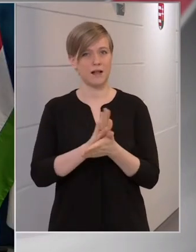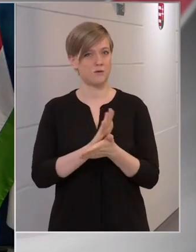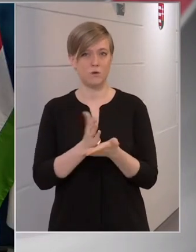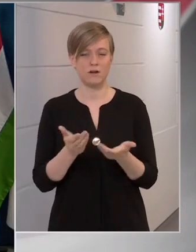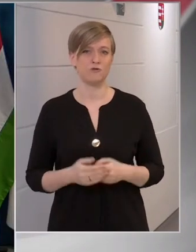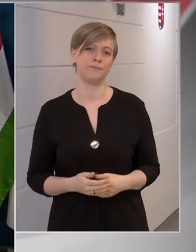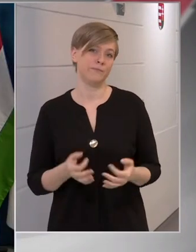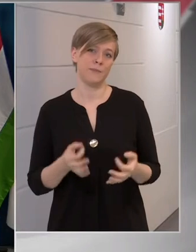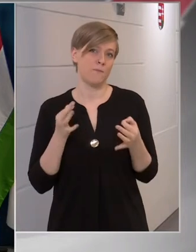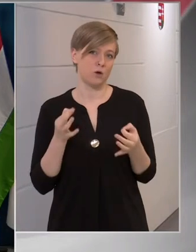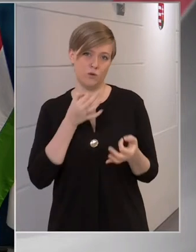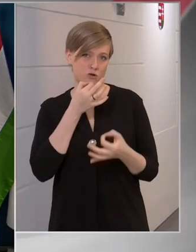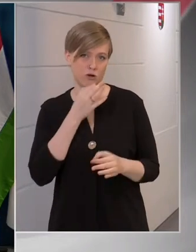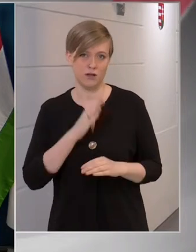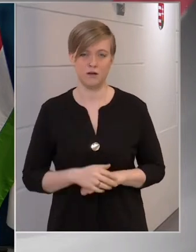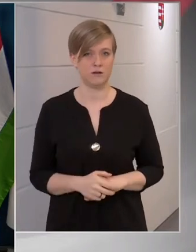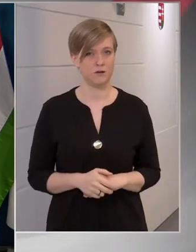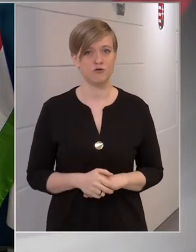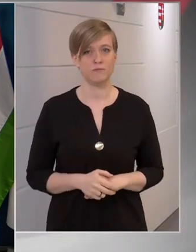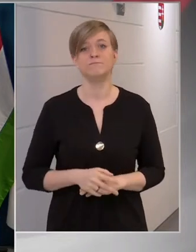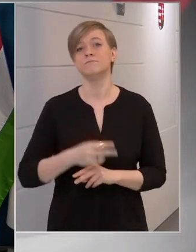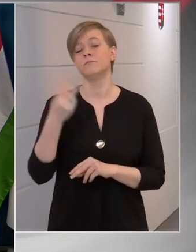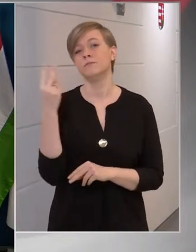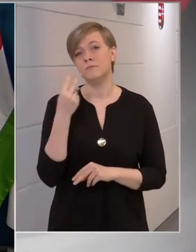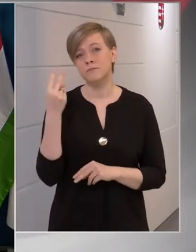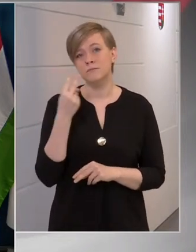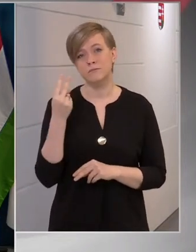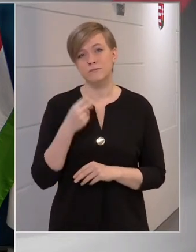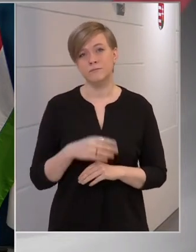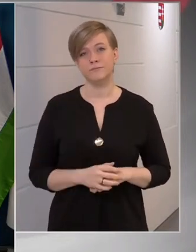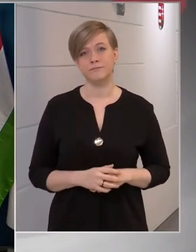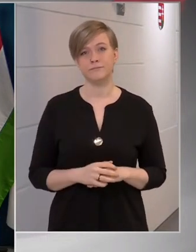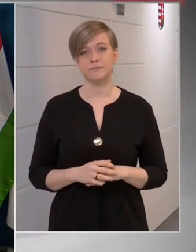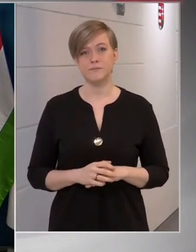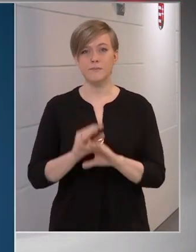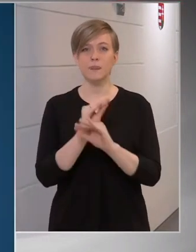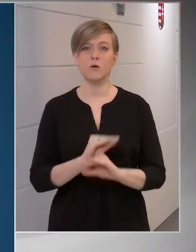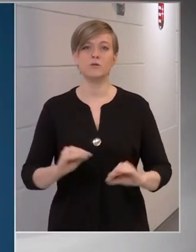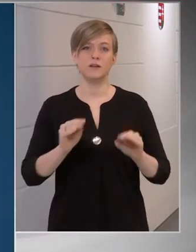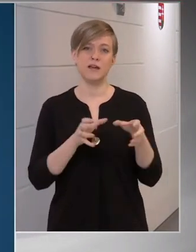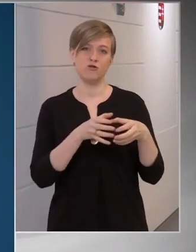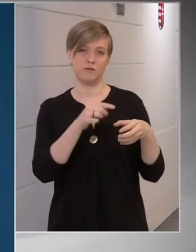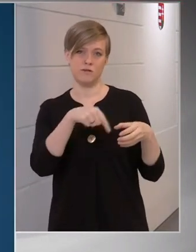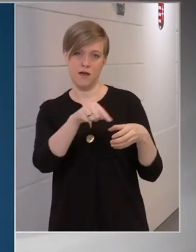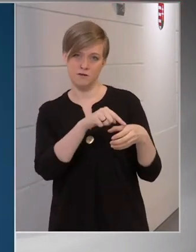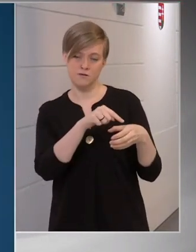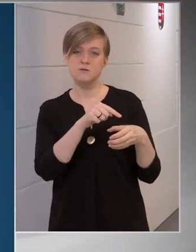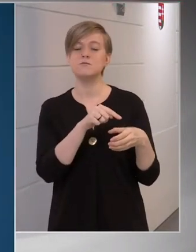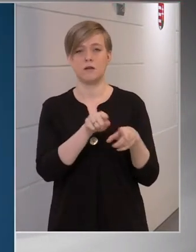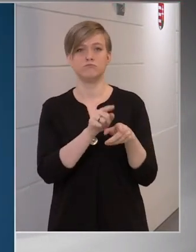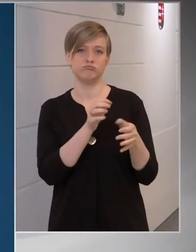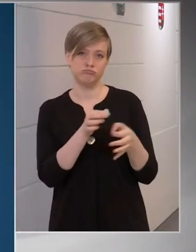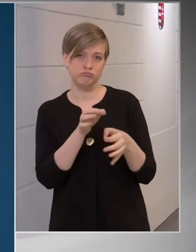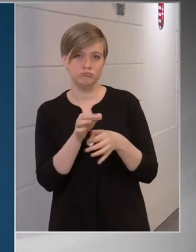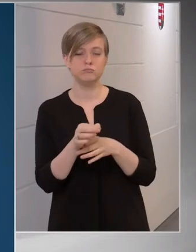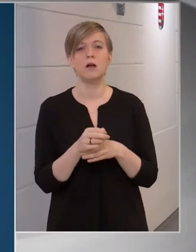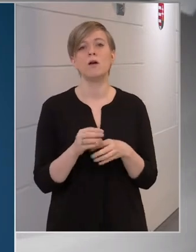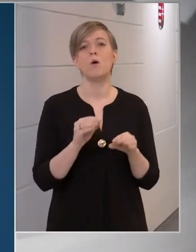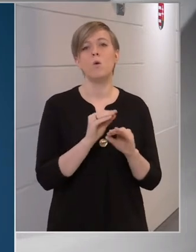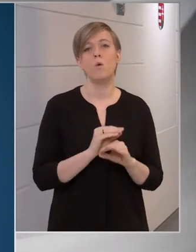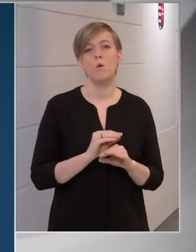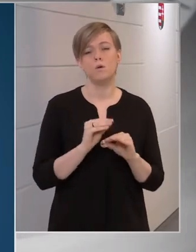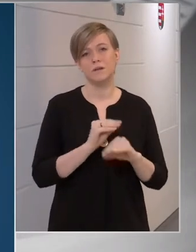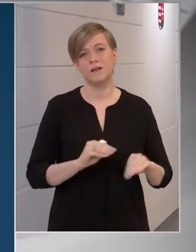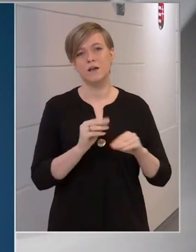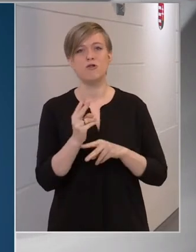Nem aktuális a kérdés. Tehát természetesen az oktatási tárca úgy készül, az oktatási államtitkárság